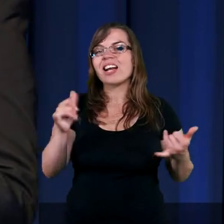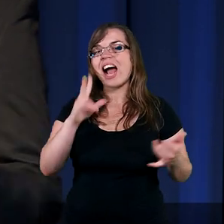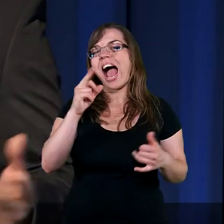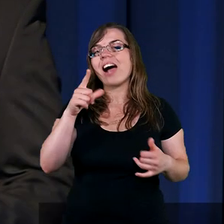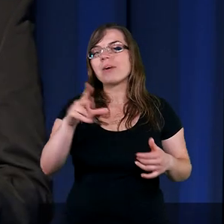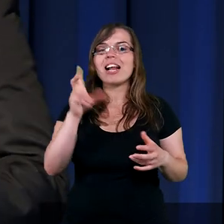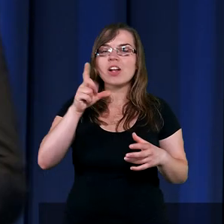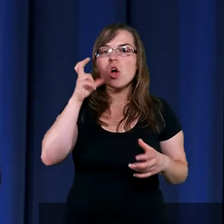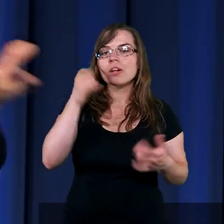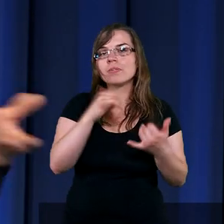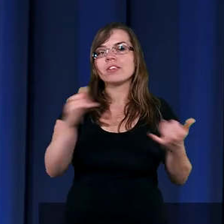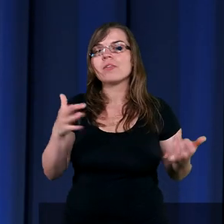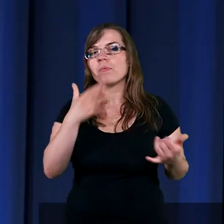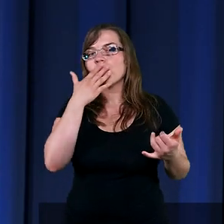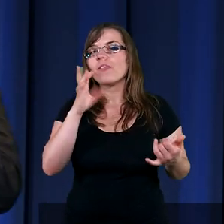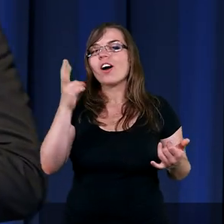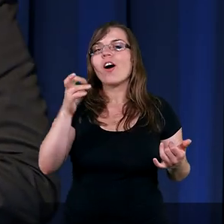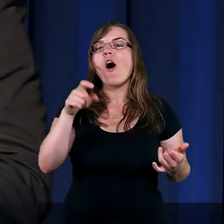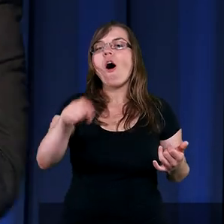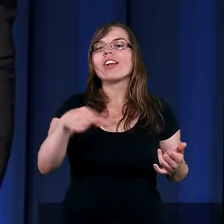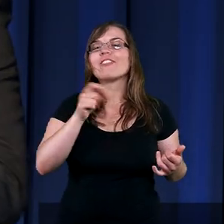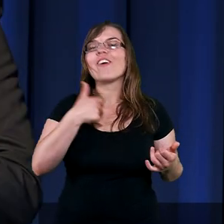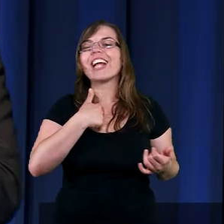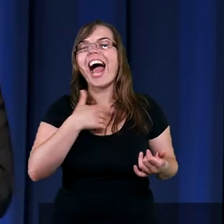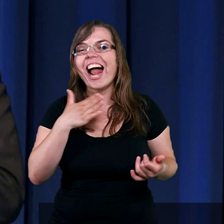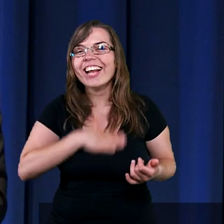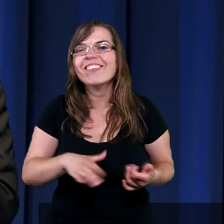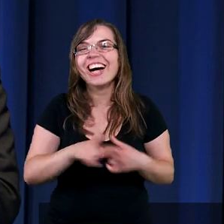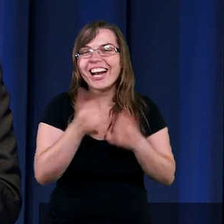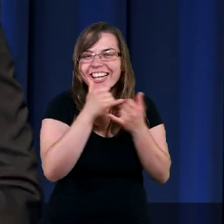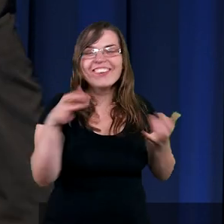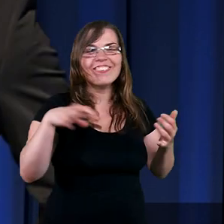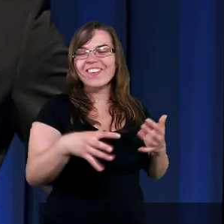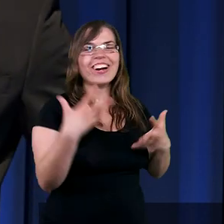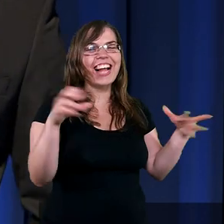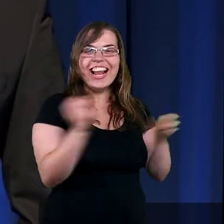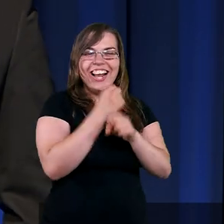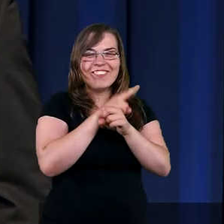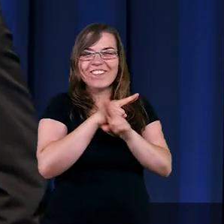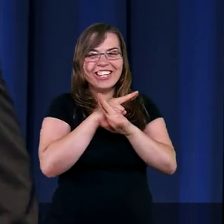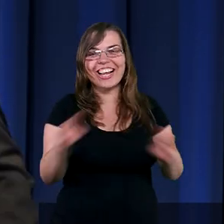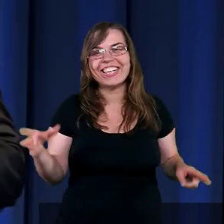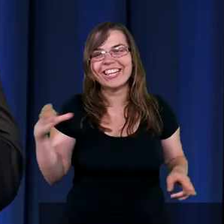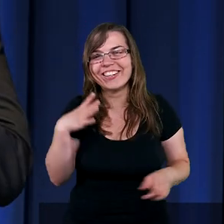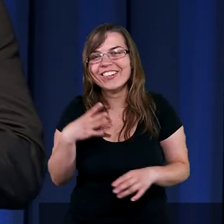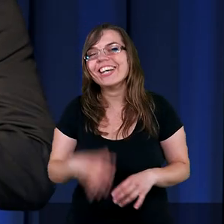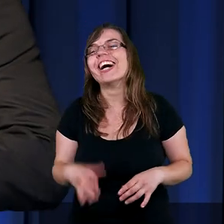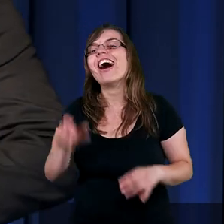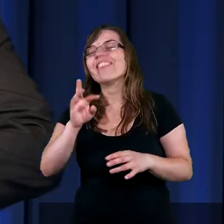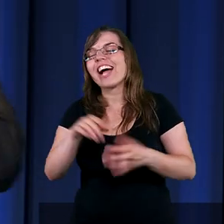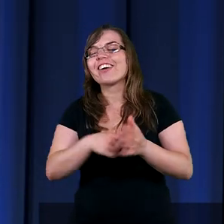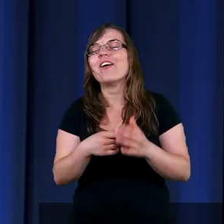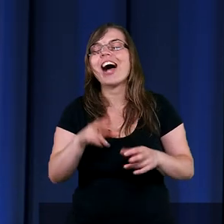karmelem i z orzechami. Przepraszam, mówię o tym, co ja lubię, ale, ale na pewno tam były też umarty w zborze niesamowite rzeczy. W każdym bądź razie, w każdym bądź